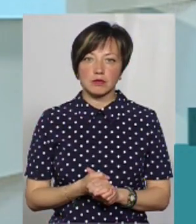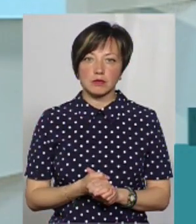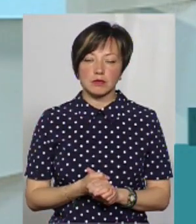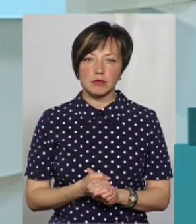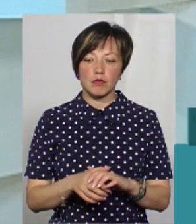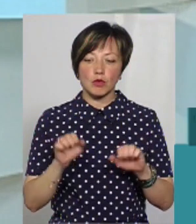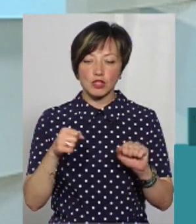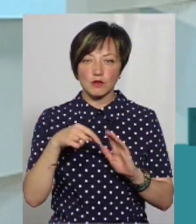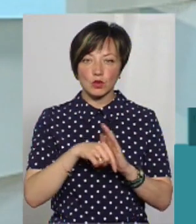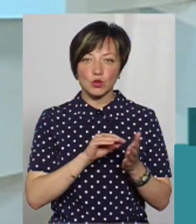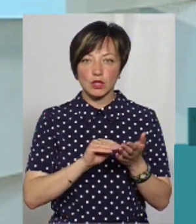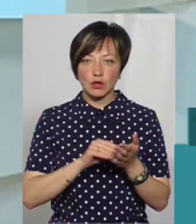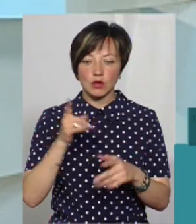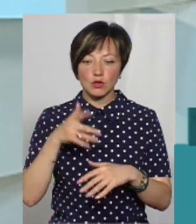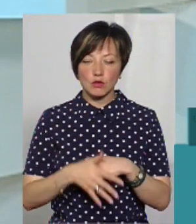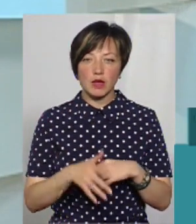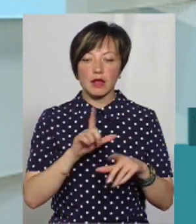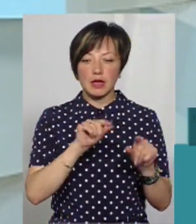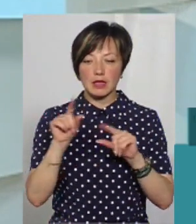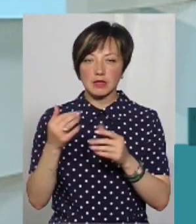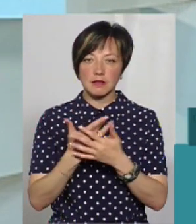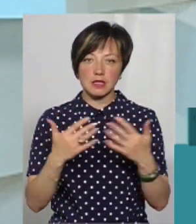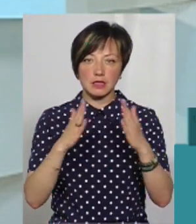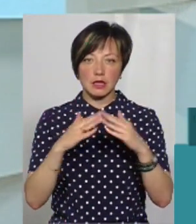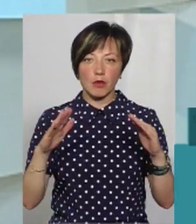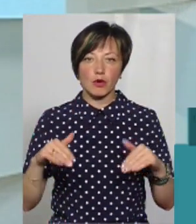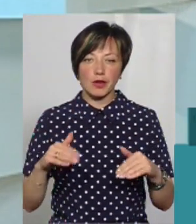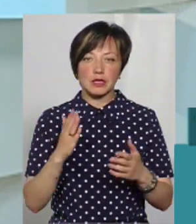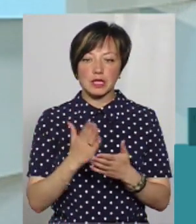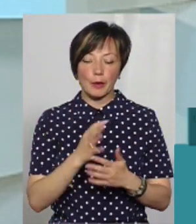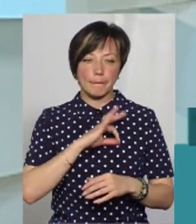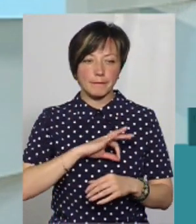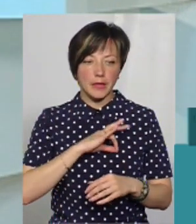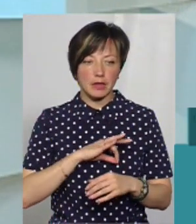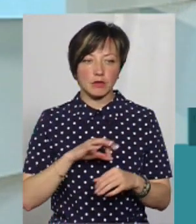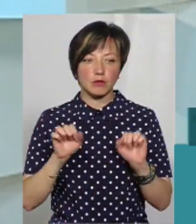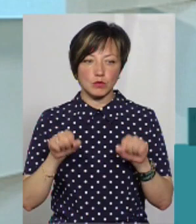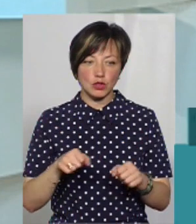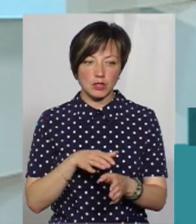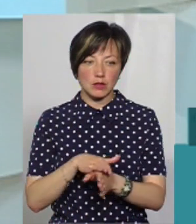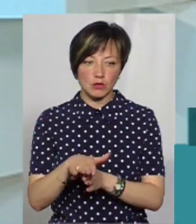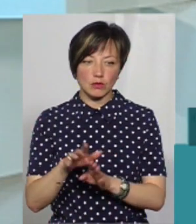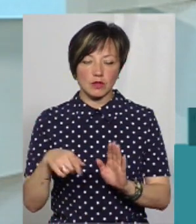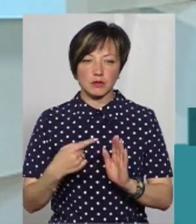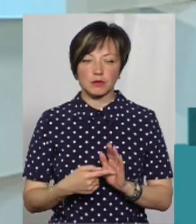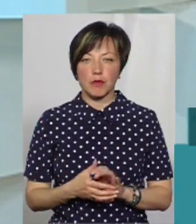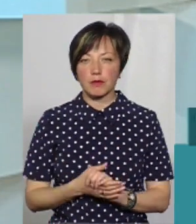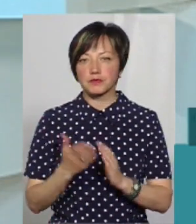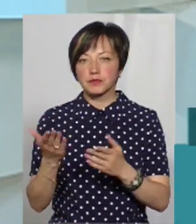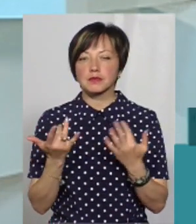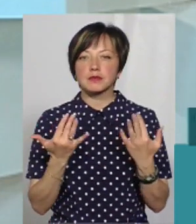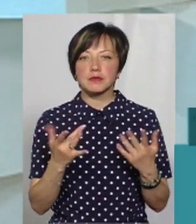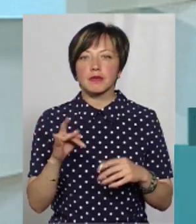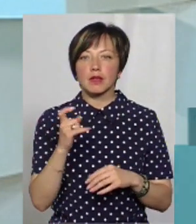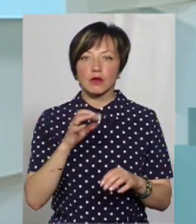з сюжету, зрозуміло, що батьки їздять в різні табори, тобто пільга є і пільгу можна реалізувати. Ольга, ви